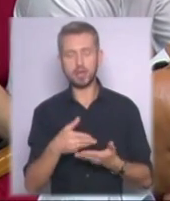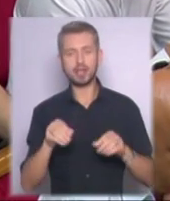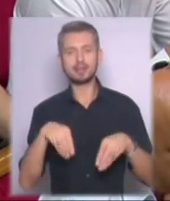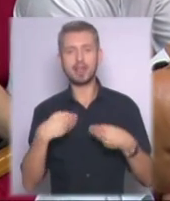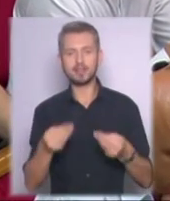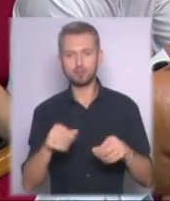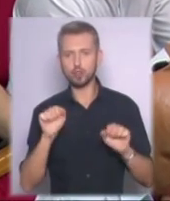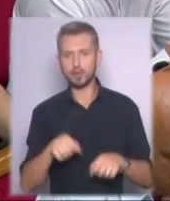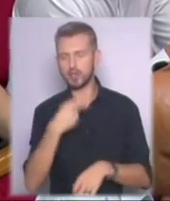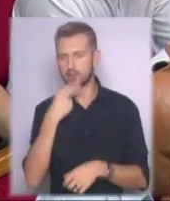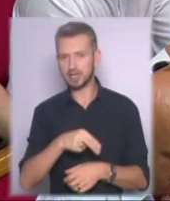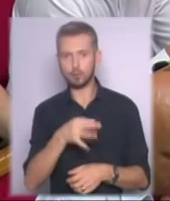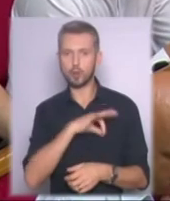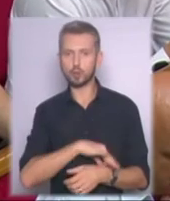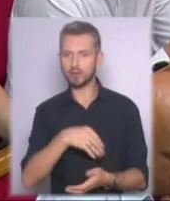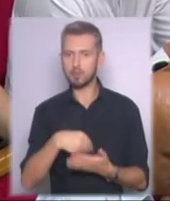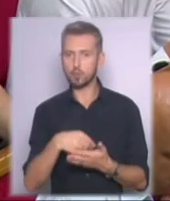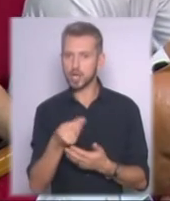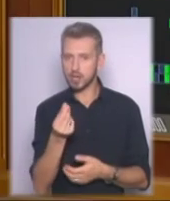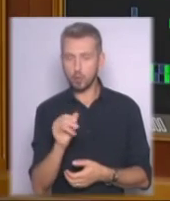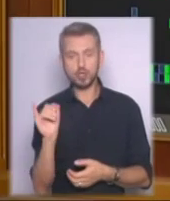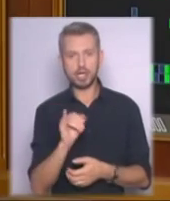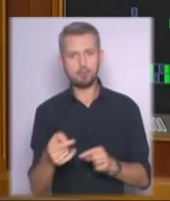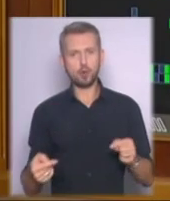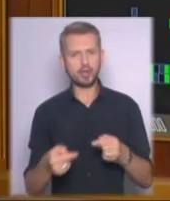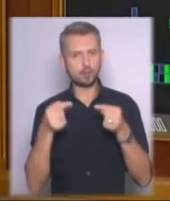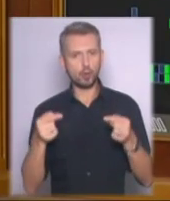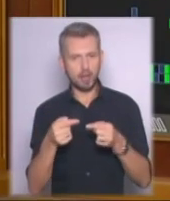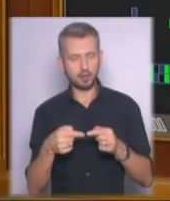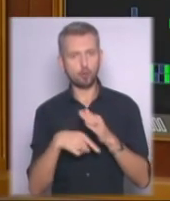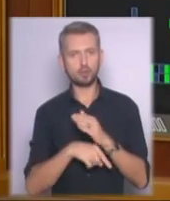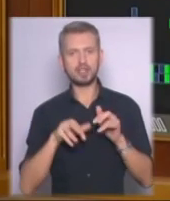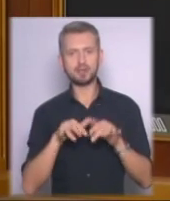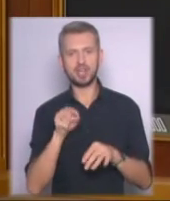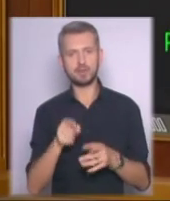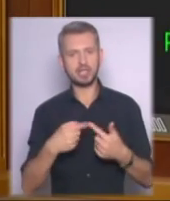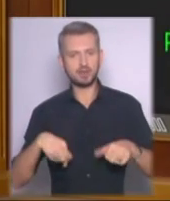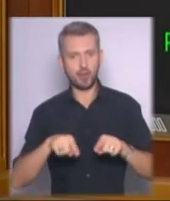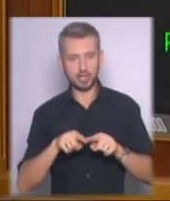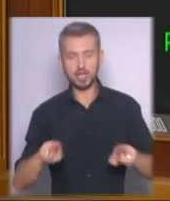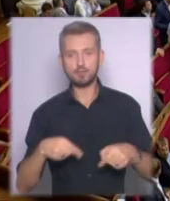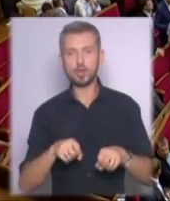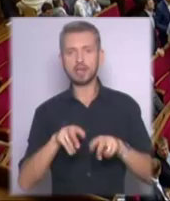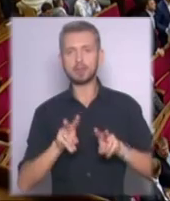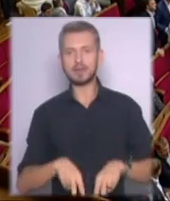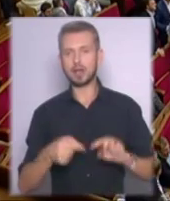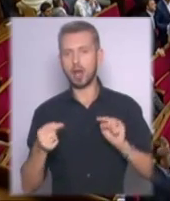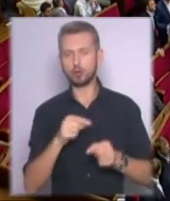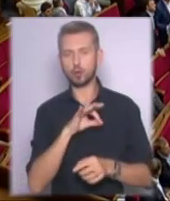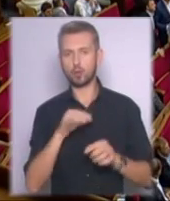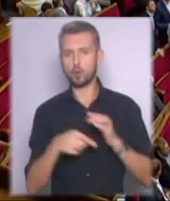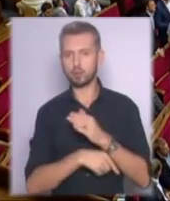ефективно використовувати бюджетні кошти і протистояти корупційним діям у цій сфері. Створення спеціальної антикорупційної прокуратури